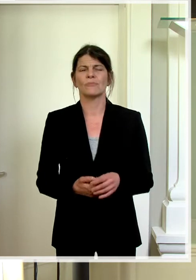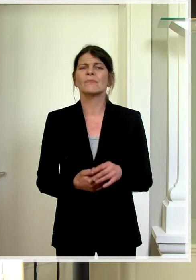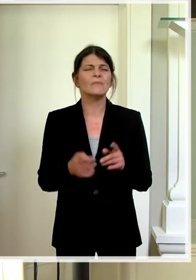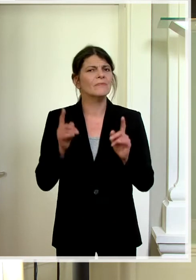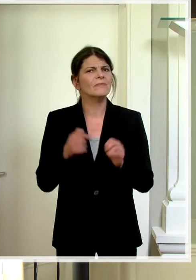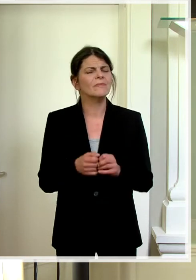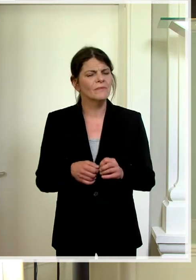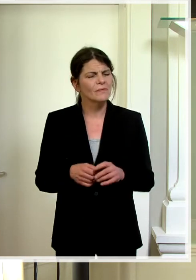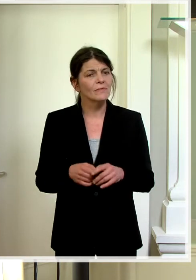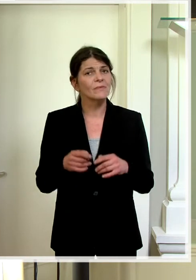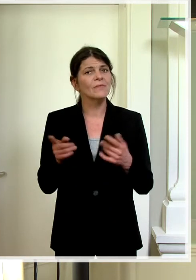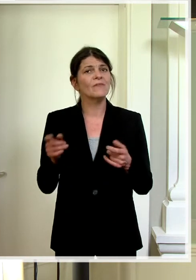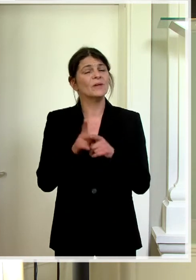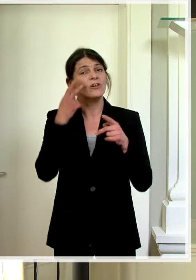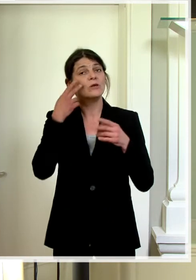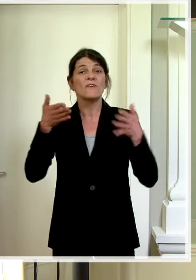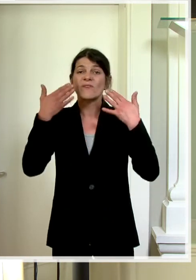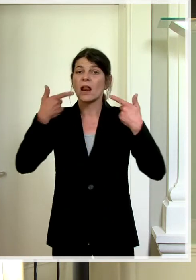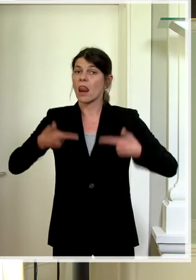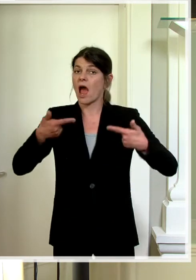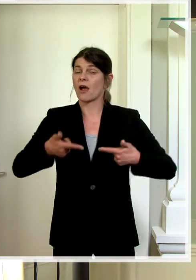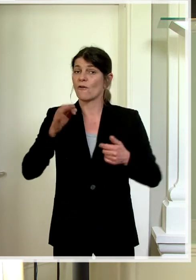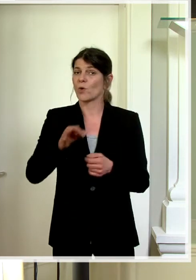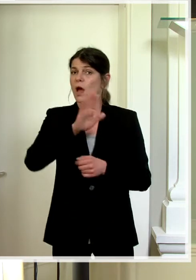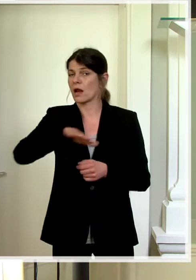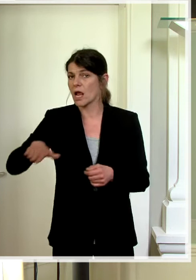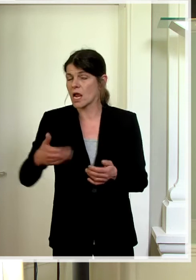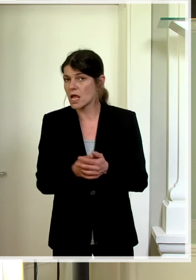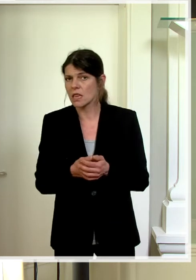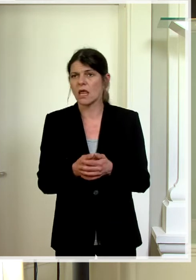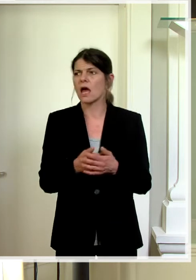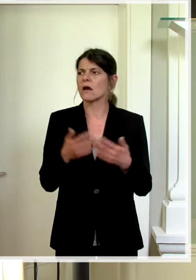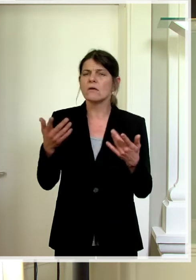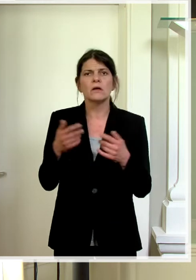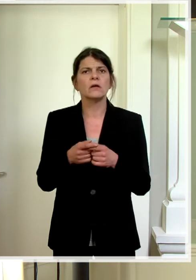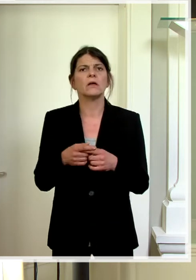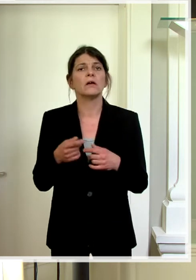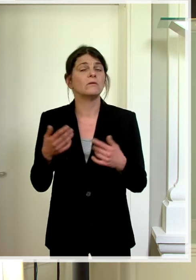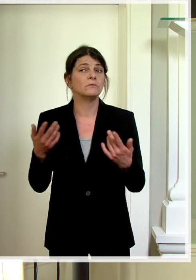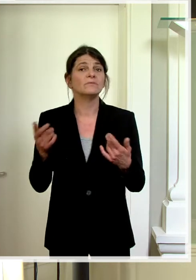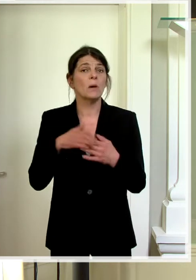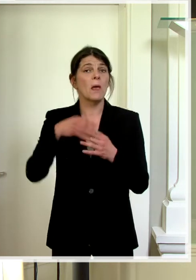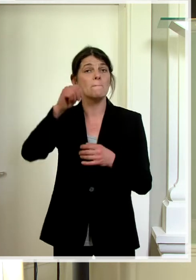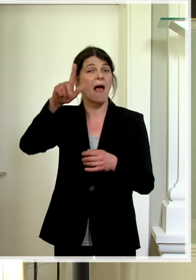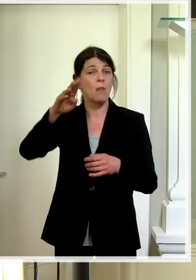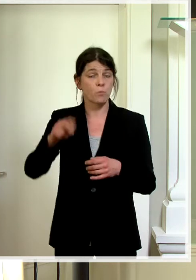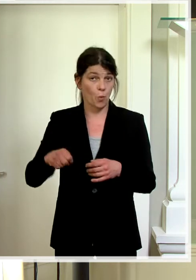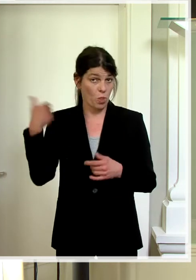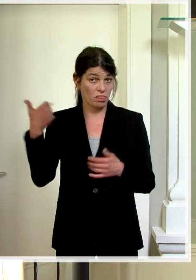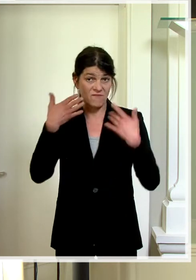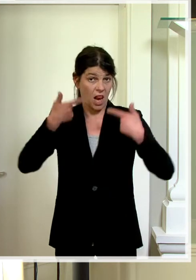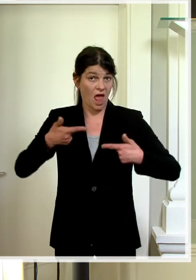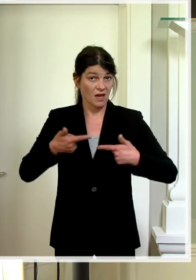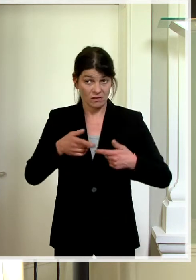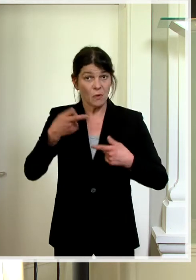Konkret noch Ferienlager für Kinder, also namentlich zum Beispiel das Caritas-Ferienlager in Malbun. Wird das stattfinden? Ja,